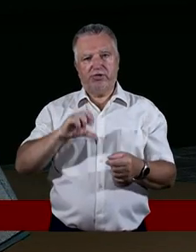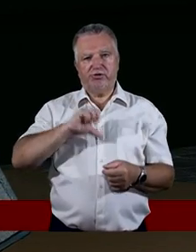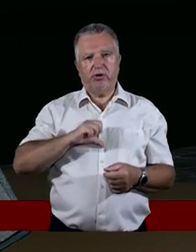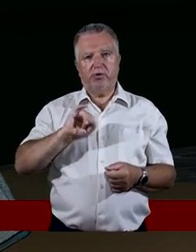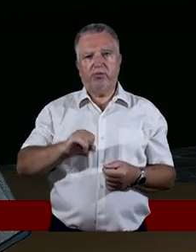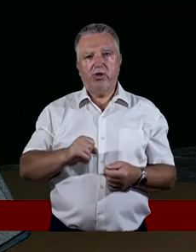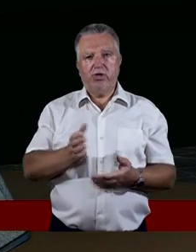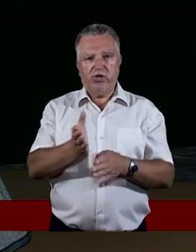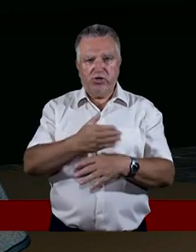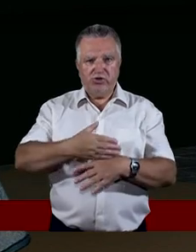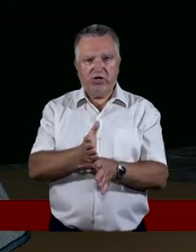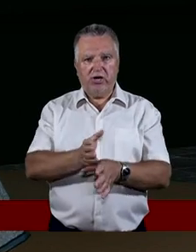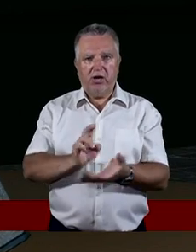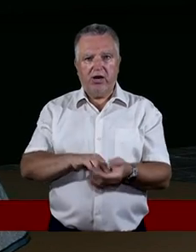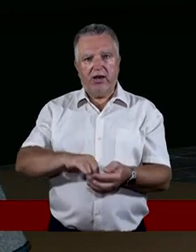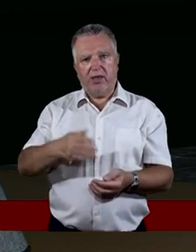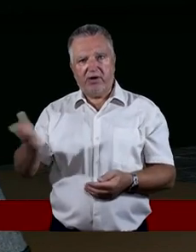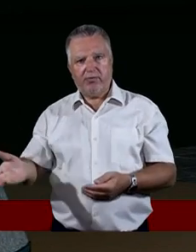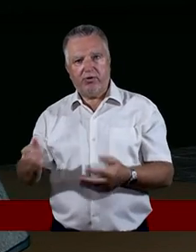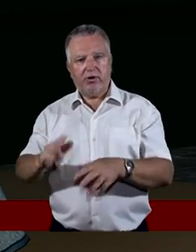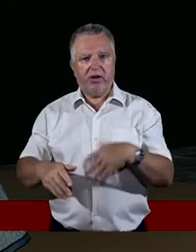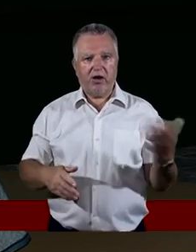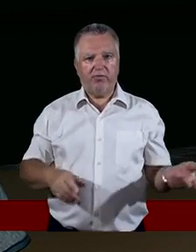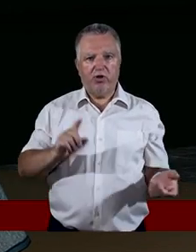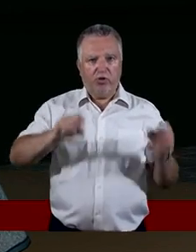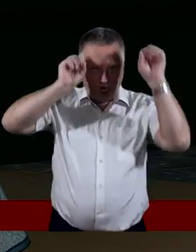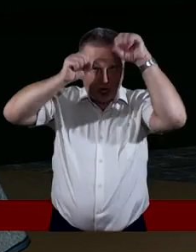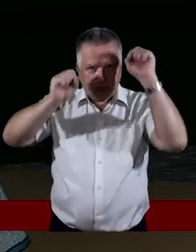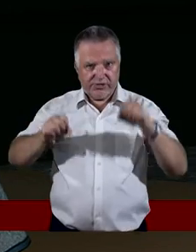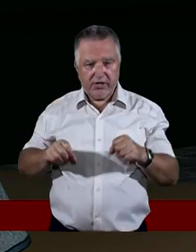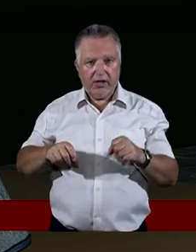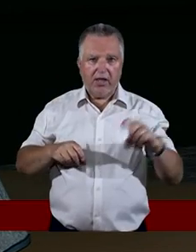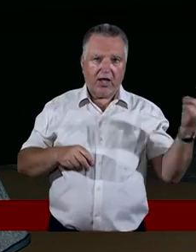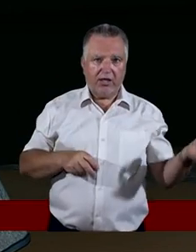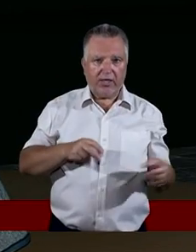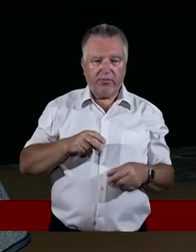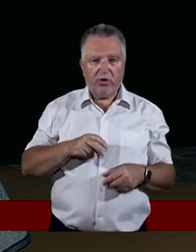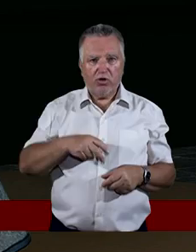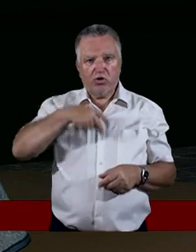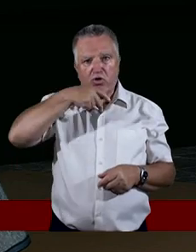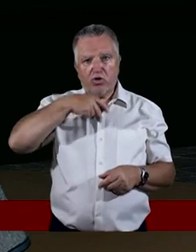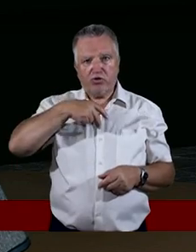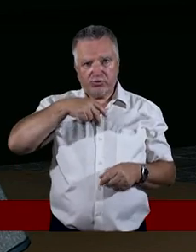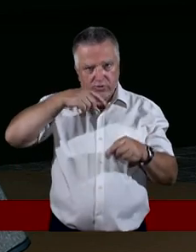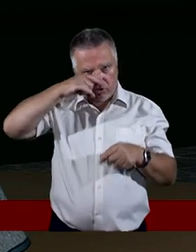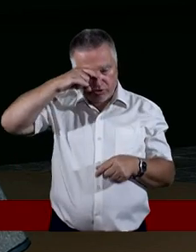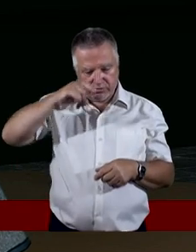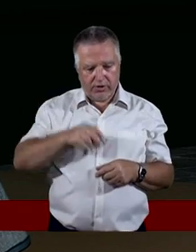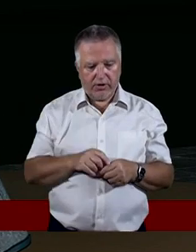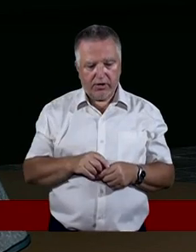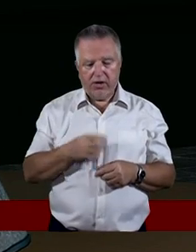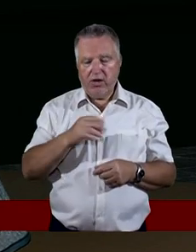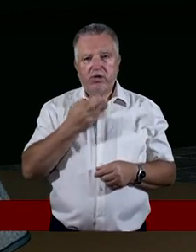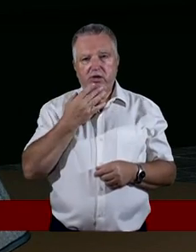ich na prawą stronę, lewą stronę. Tu owce, tu kozły. Jakie pytania zadaje? Nie zadaje pytania, ile kazań wygłosiłeś.